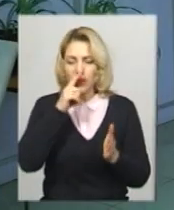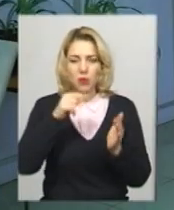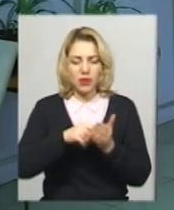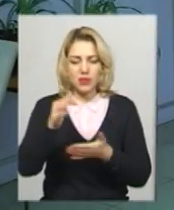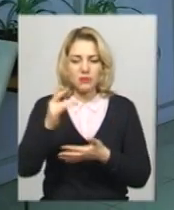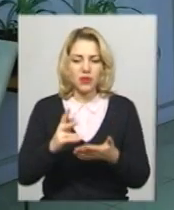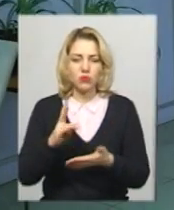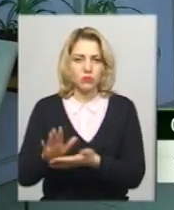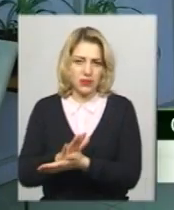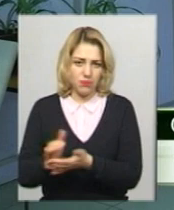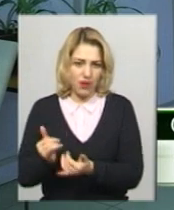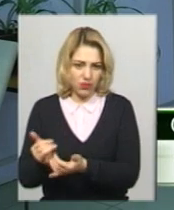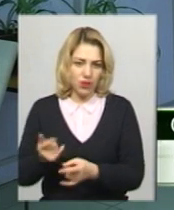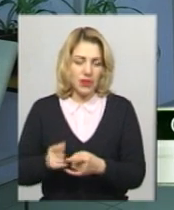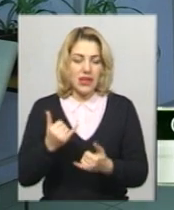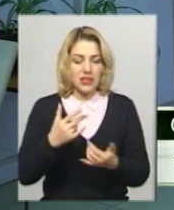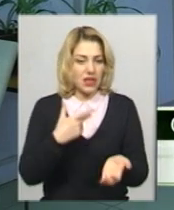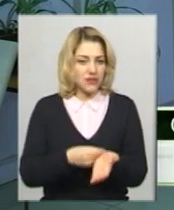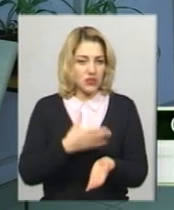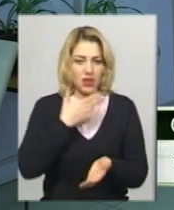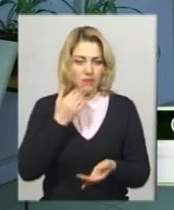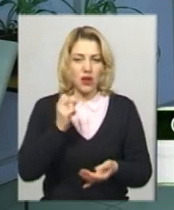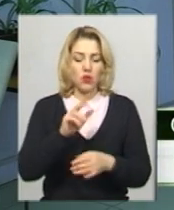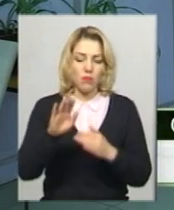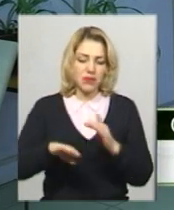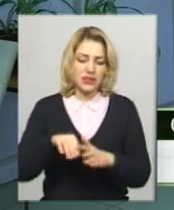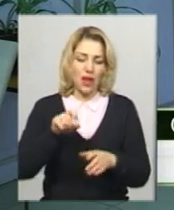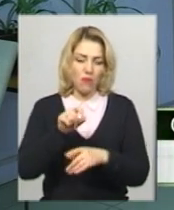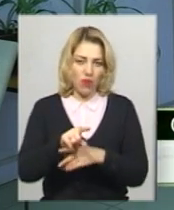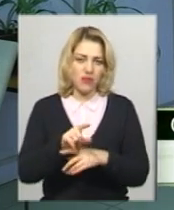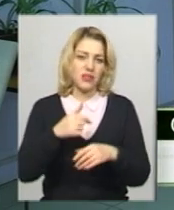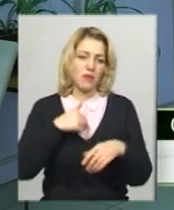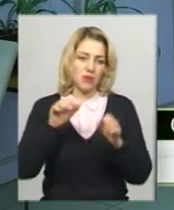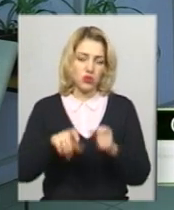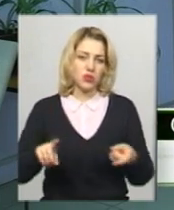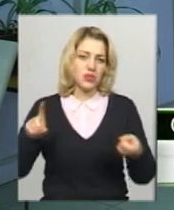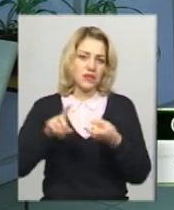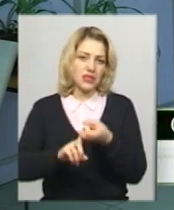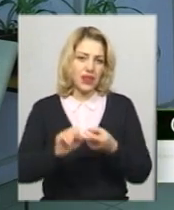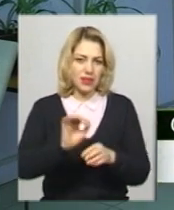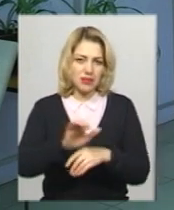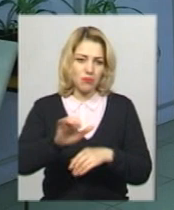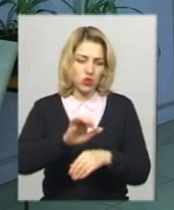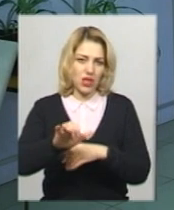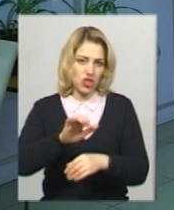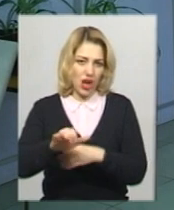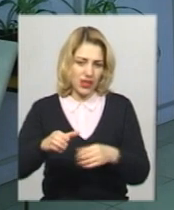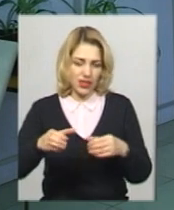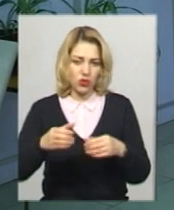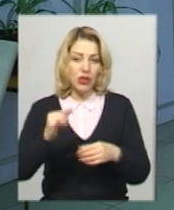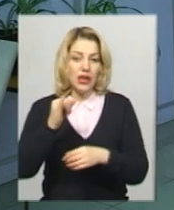наявності вакцини немає, але під замовлення ми зв'язуємося з постачальниками і